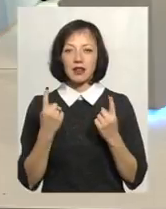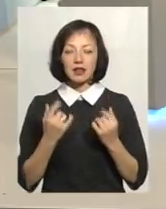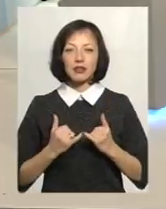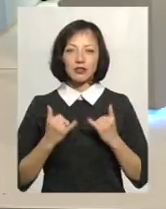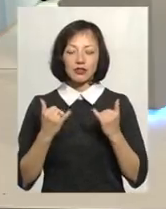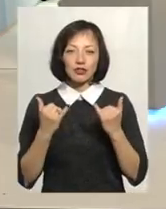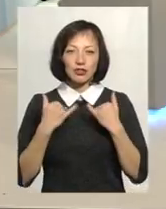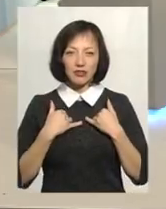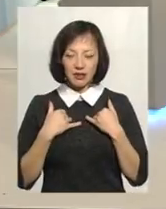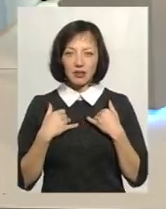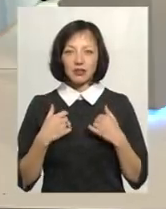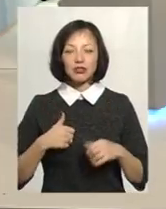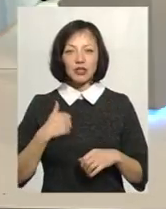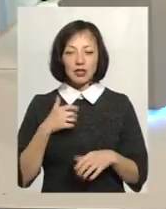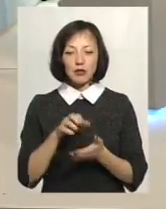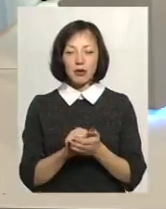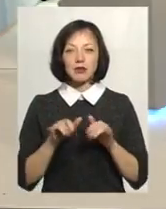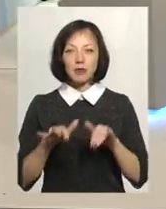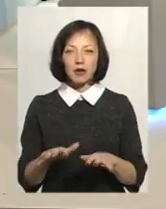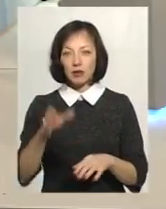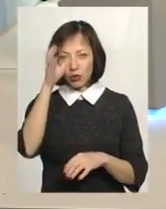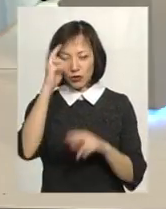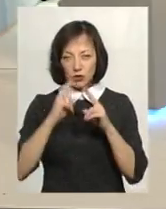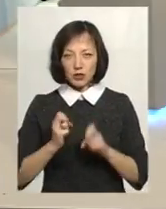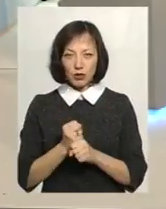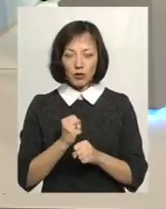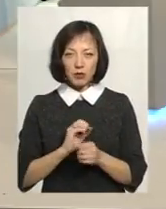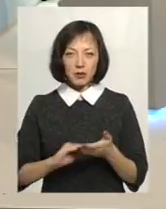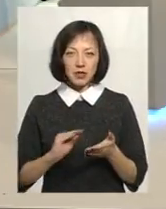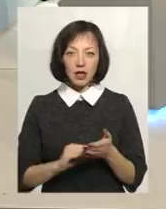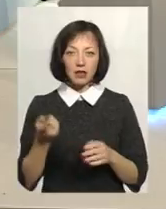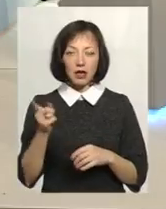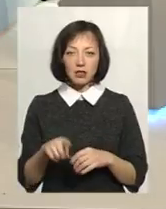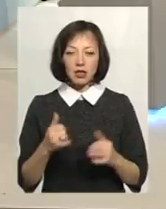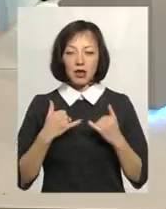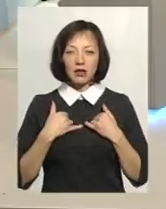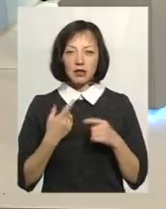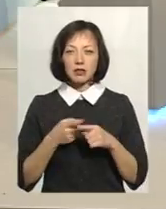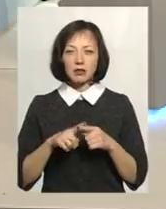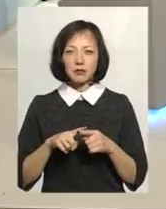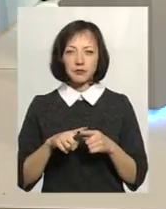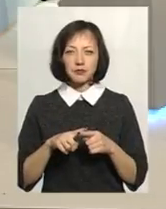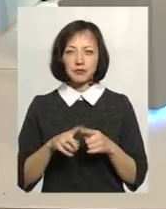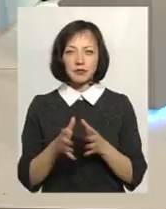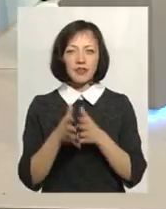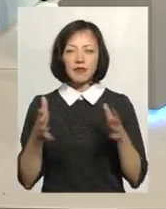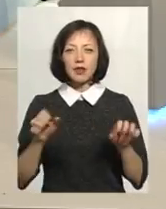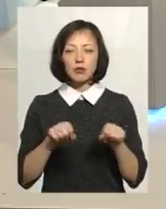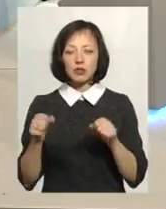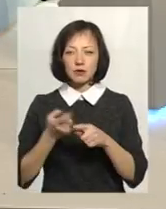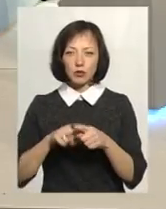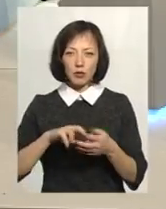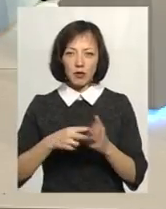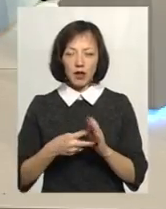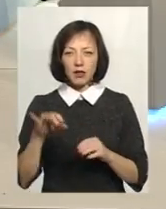честь для нас займатися цією справою, писати такі науково-дослідницькі роботи, адже для нас представлені великі можливості в цьому